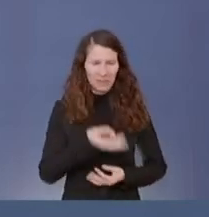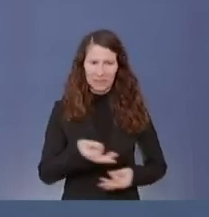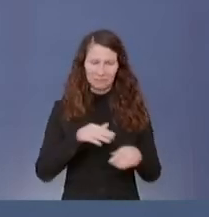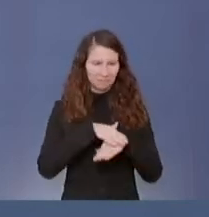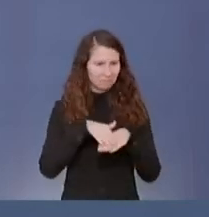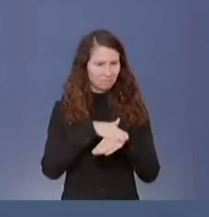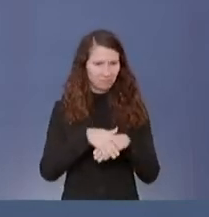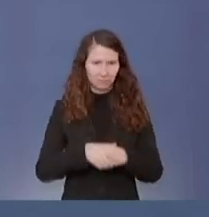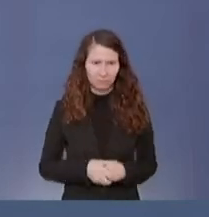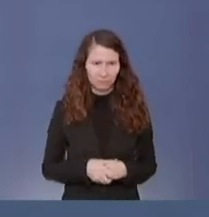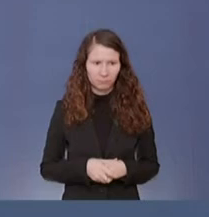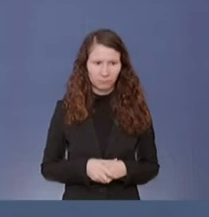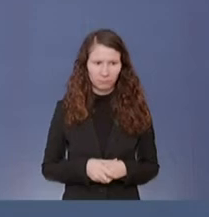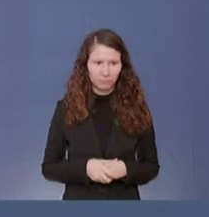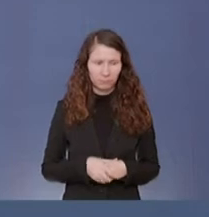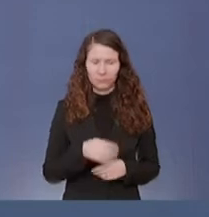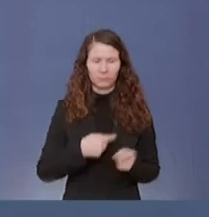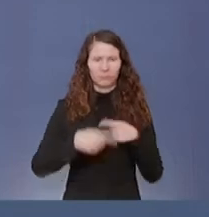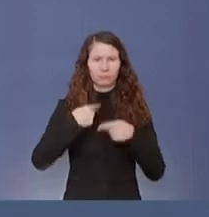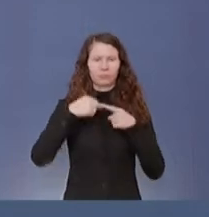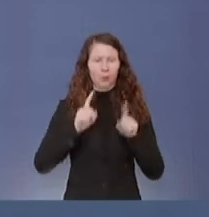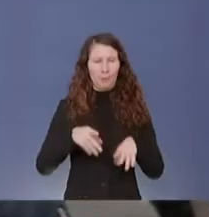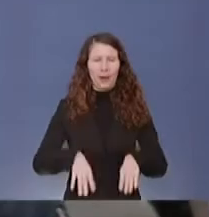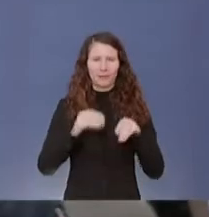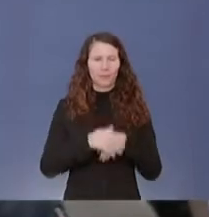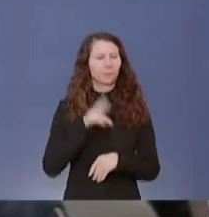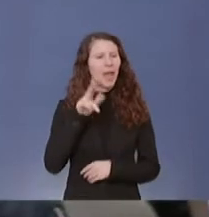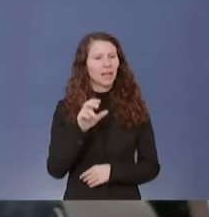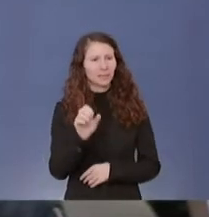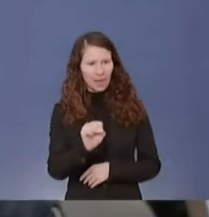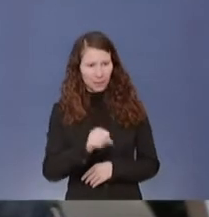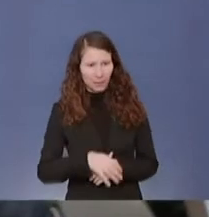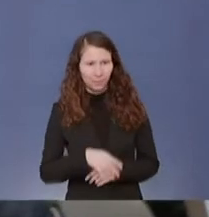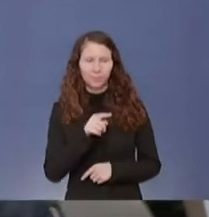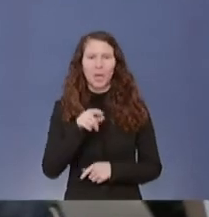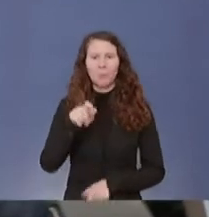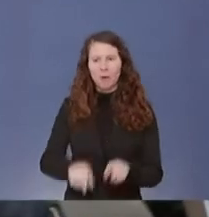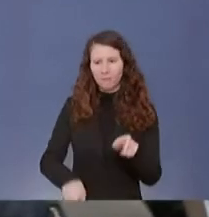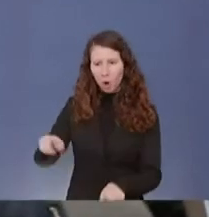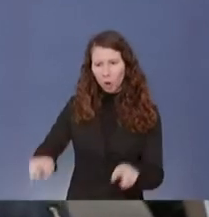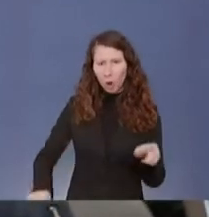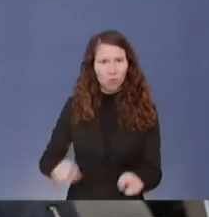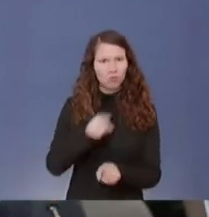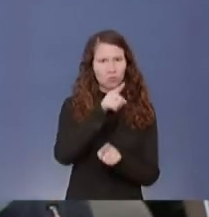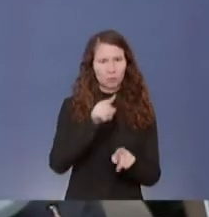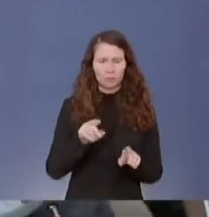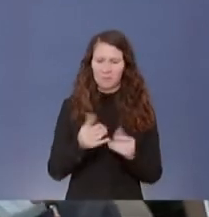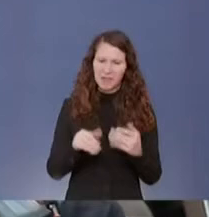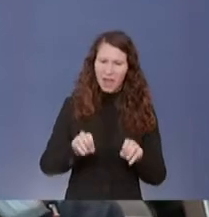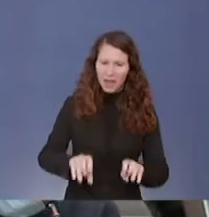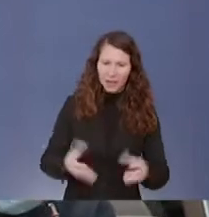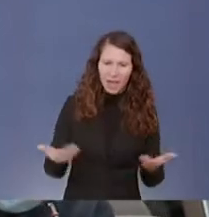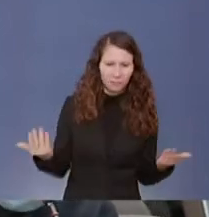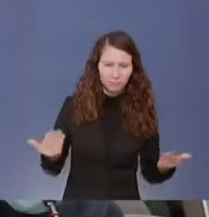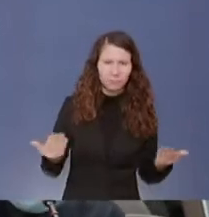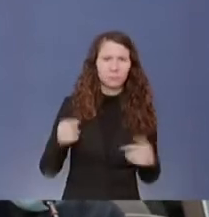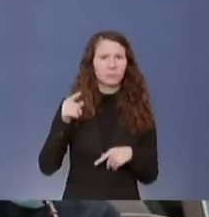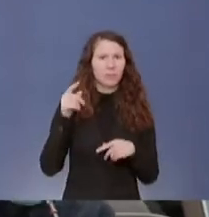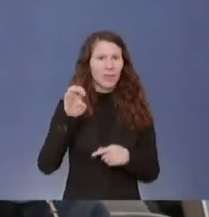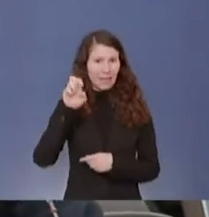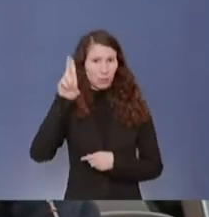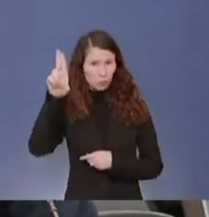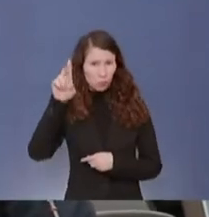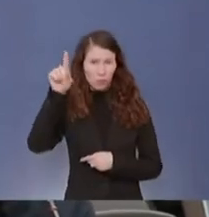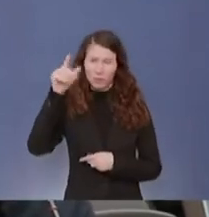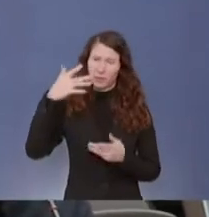Herr Saibert, wie erklären Sie der Bevölkerung, dass die EU-Länder ja offensichtlich horrende Summen in die Hand